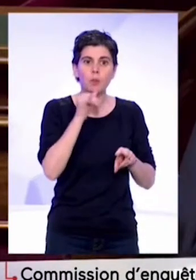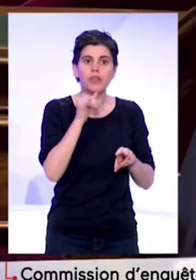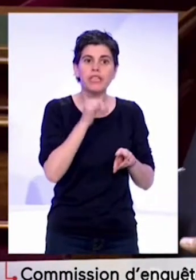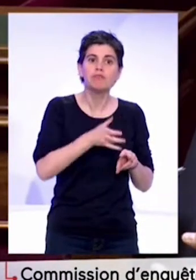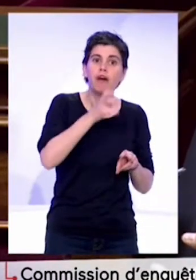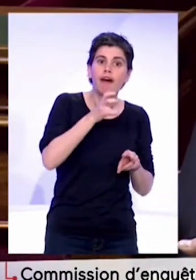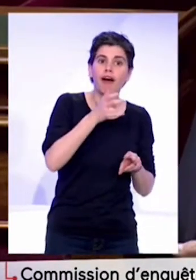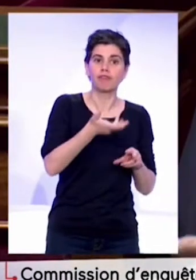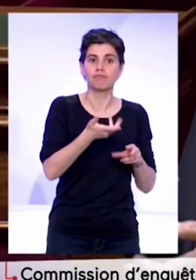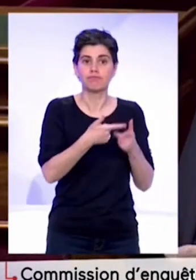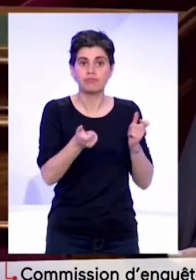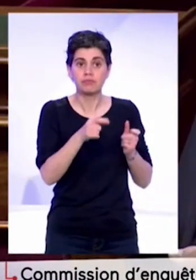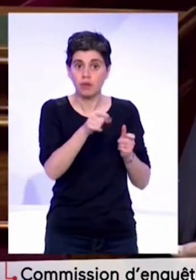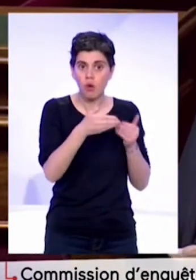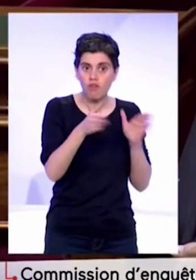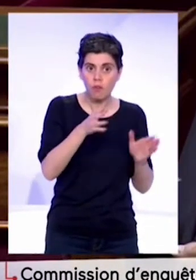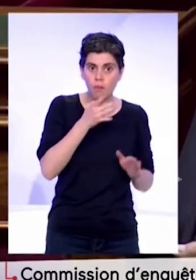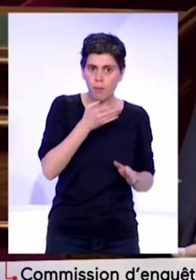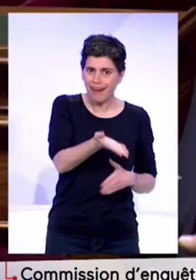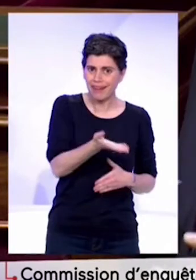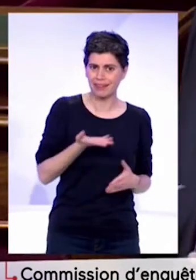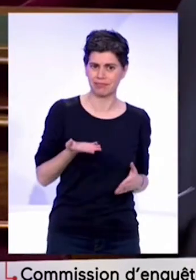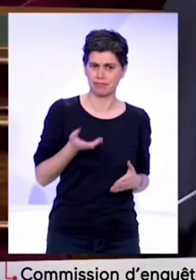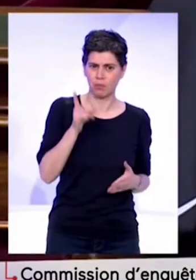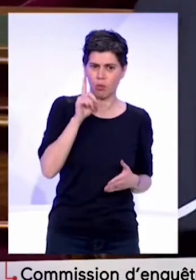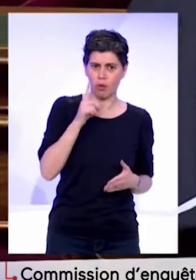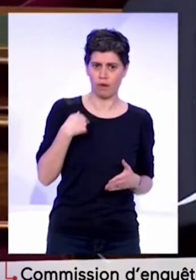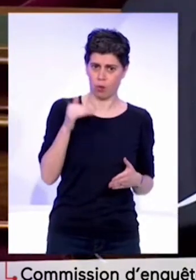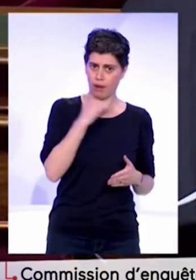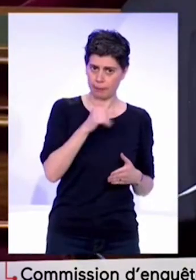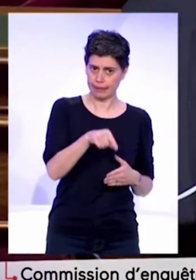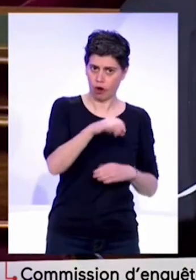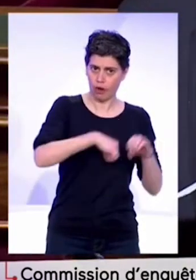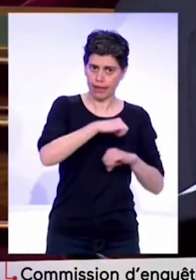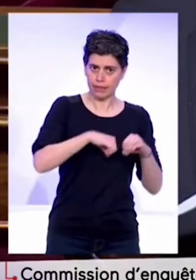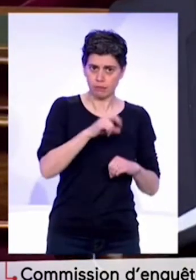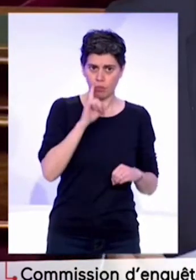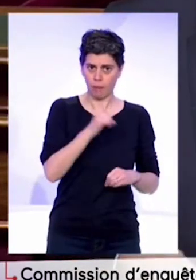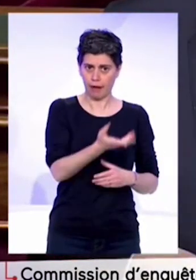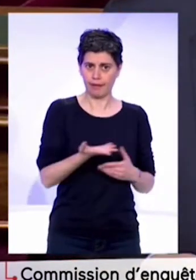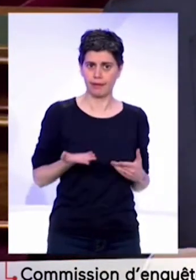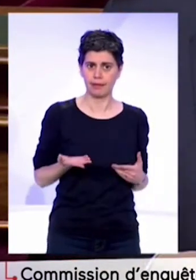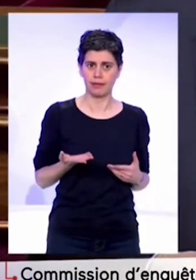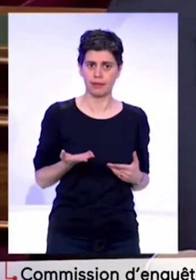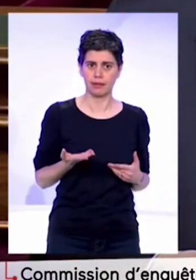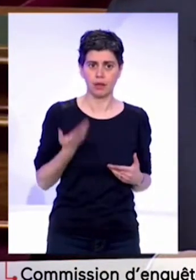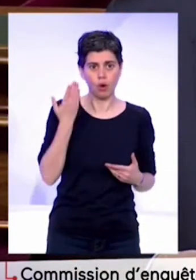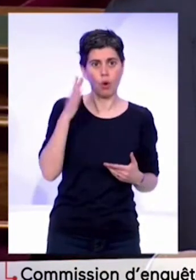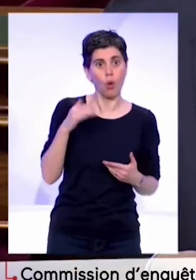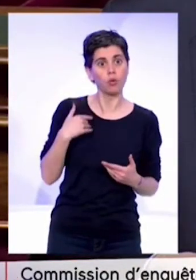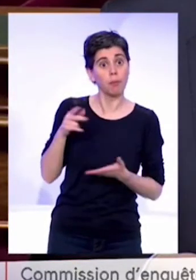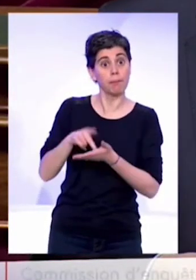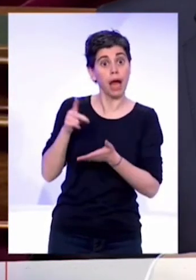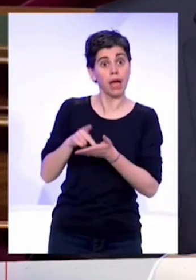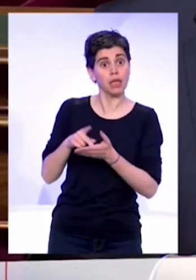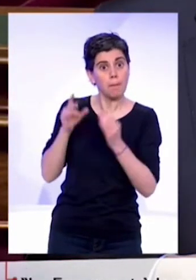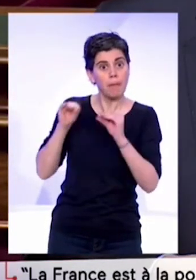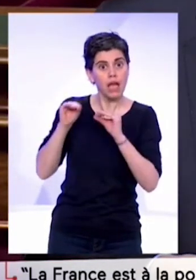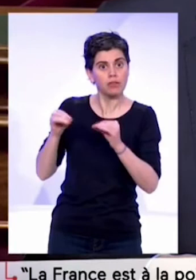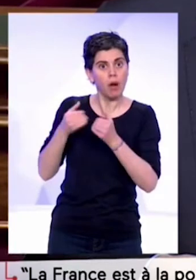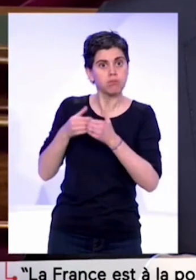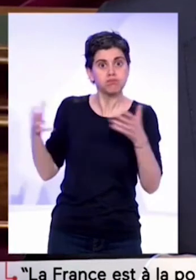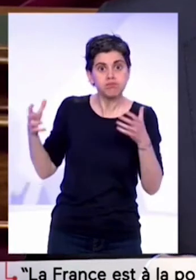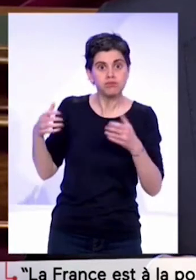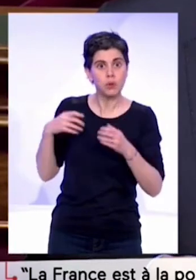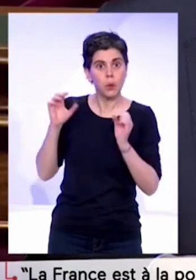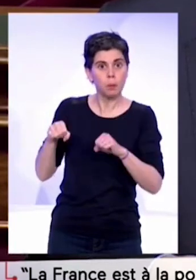tabac, ne peuvent pas réouvrir ce commerce rapidement, alors qu'effectivement, les commerces parisiens ou des grandes villes,